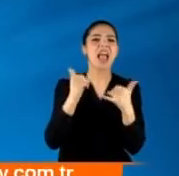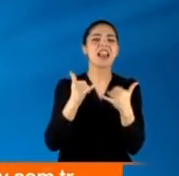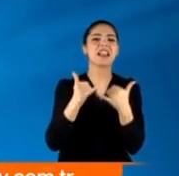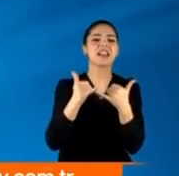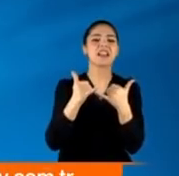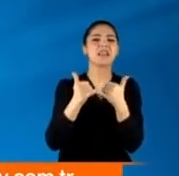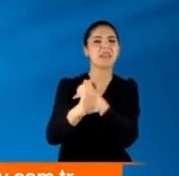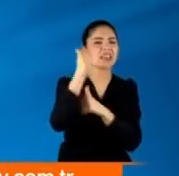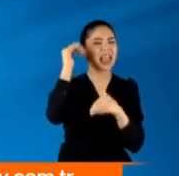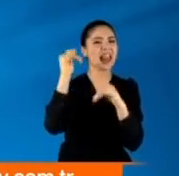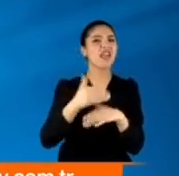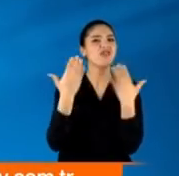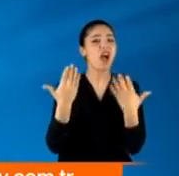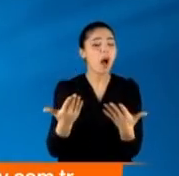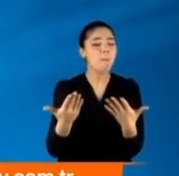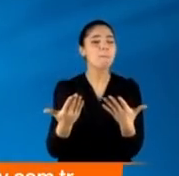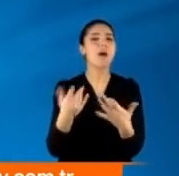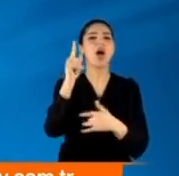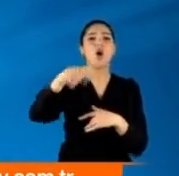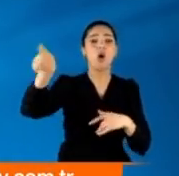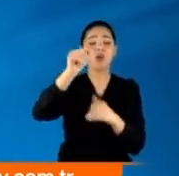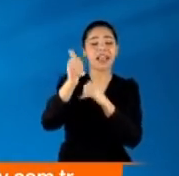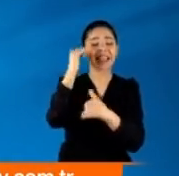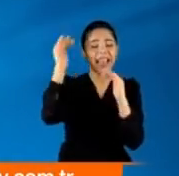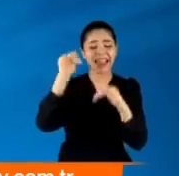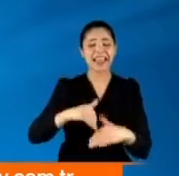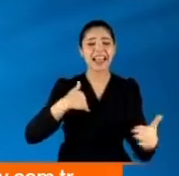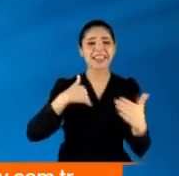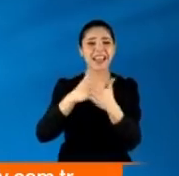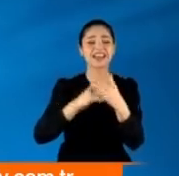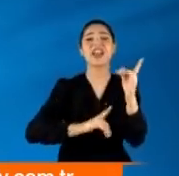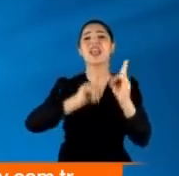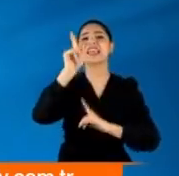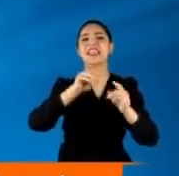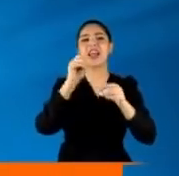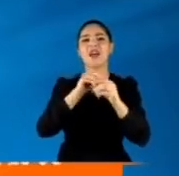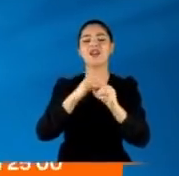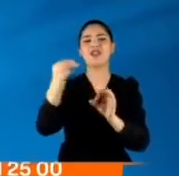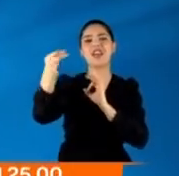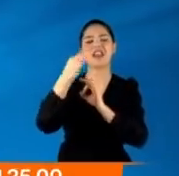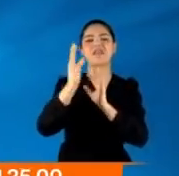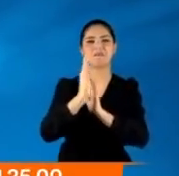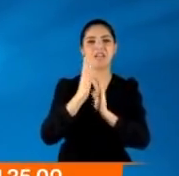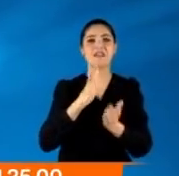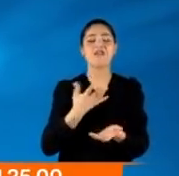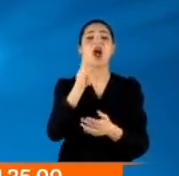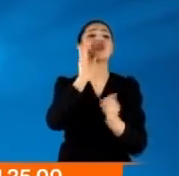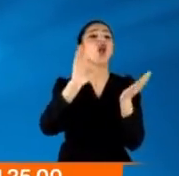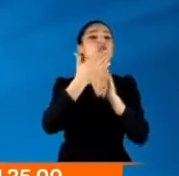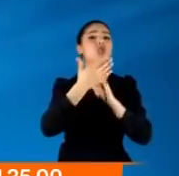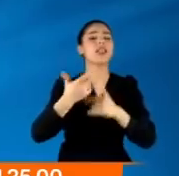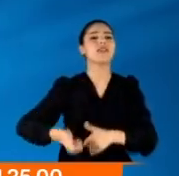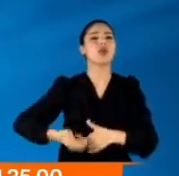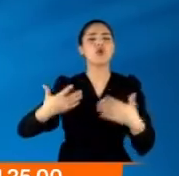bir şekilde geri dönecek elbette umarız ama. Onlar geri dönene kadar iletişimimizi dijital platformlar üzerinden sürdürüyoruz. Malum son dönemdeki